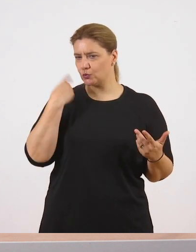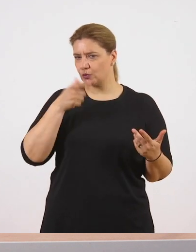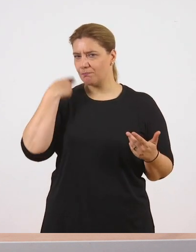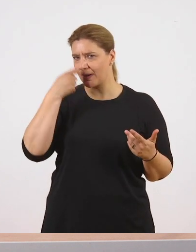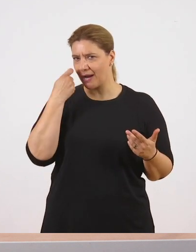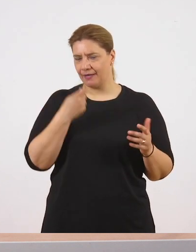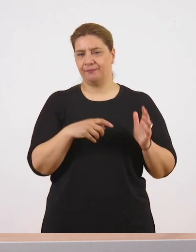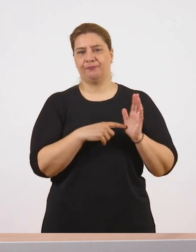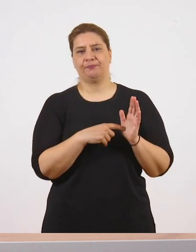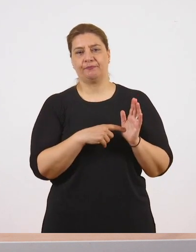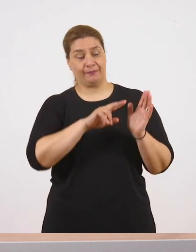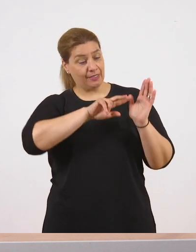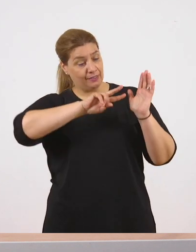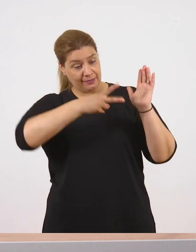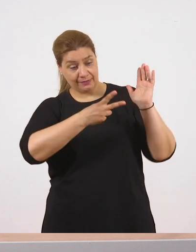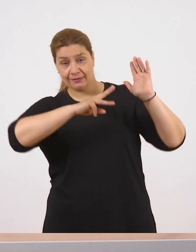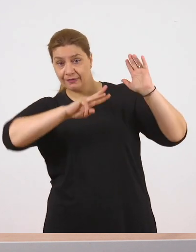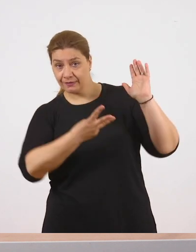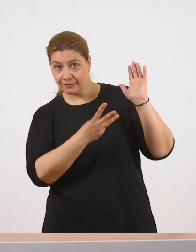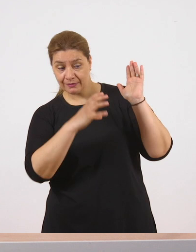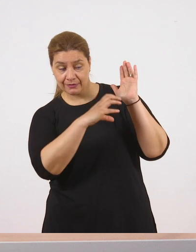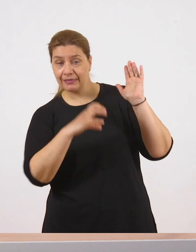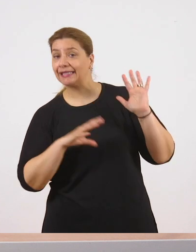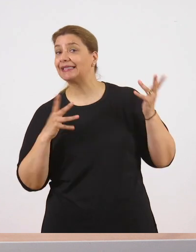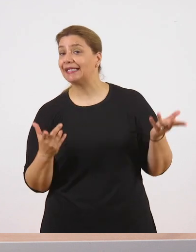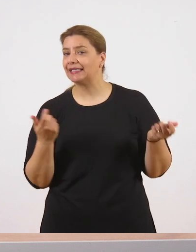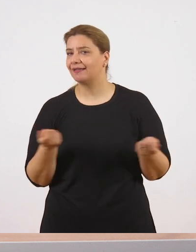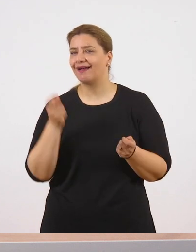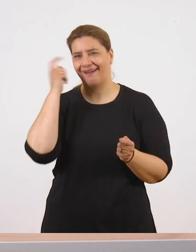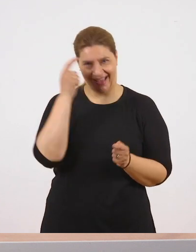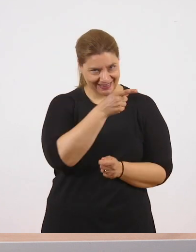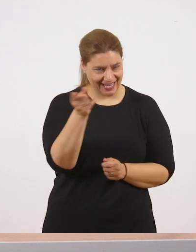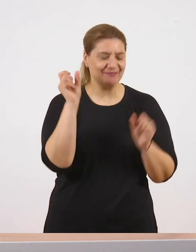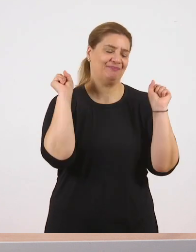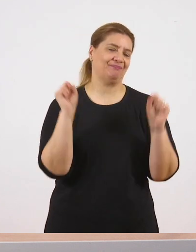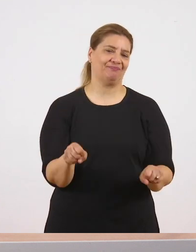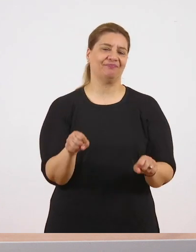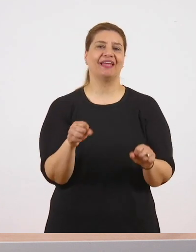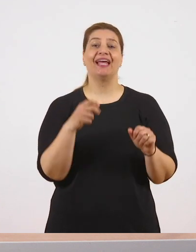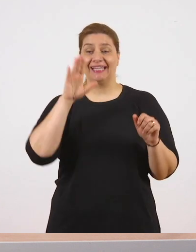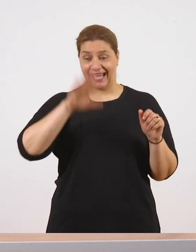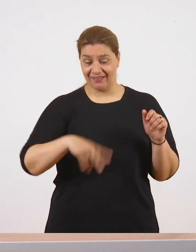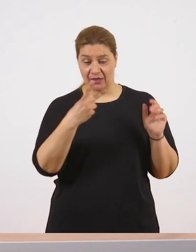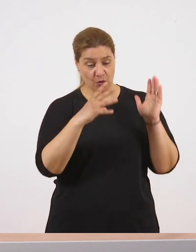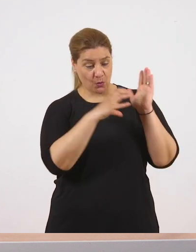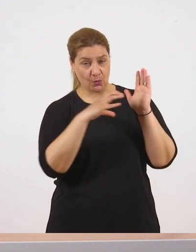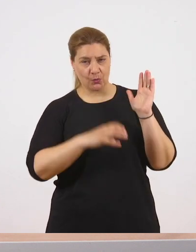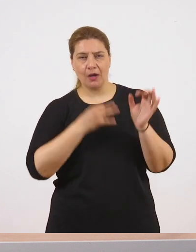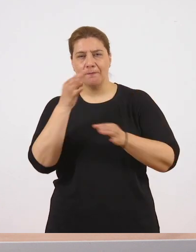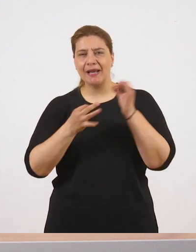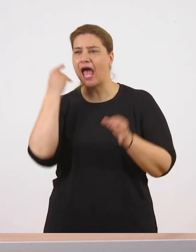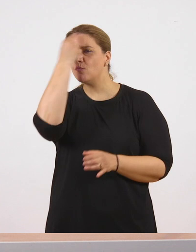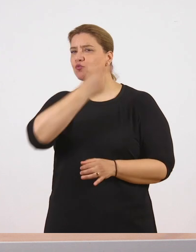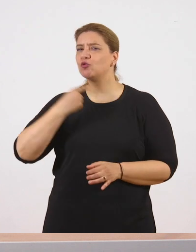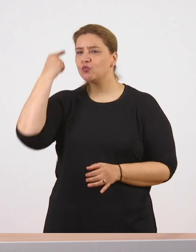τι κάνει. Είμαι σίγουρη ότι το έχετε ήδη καταλάβει. Σε αυτές τις δύο παραγράφους μιλάει για τον χαρακτήρα, την